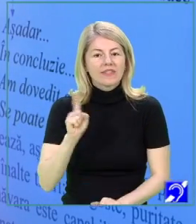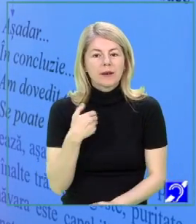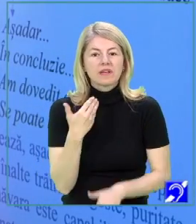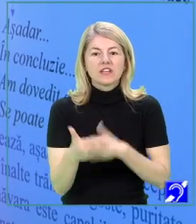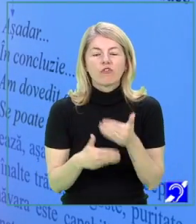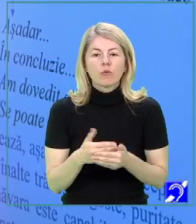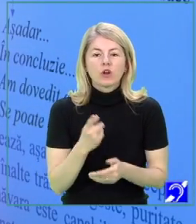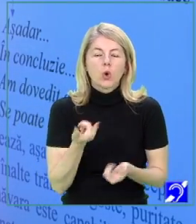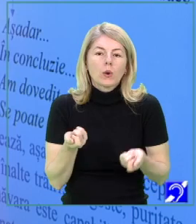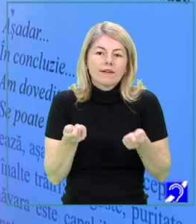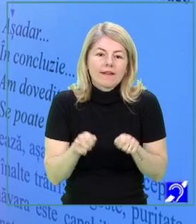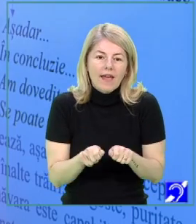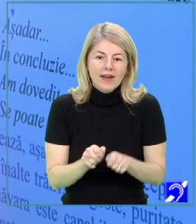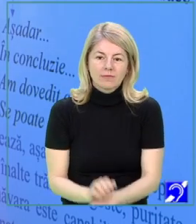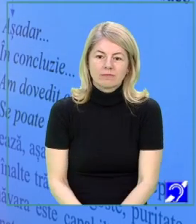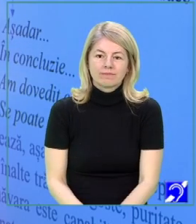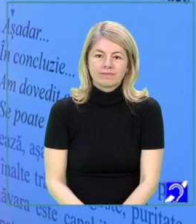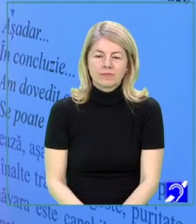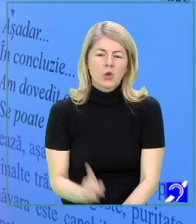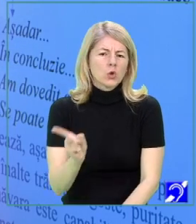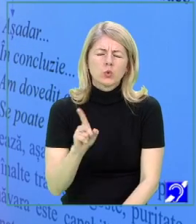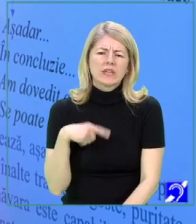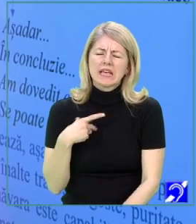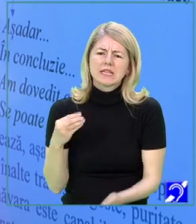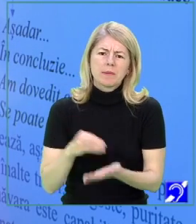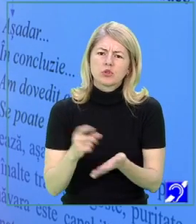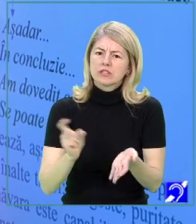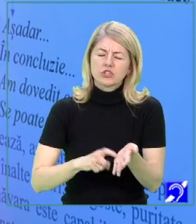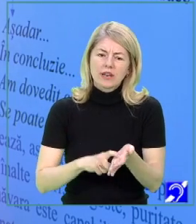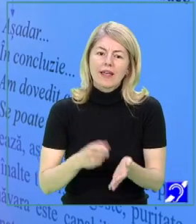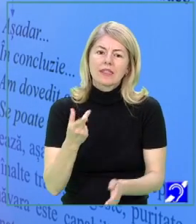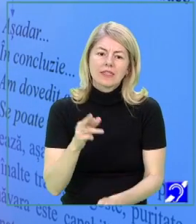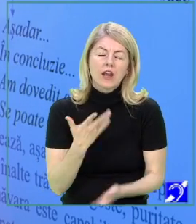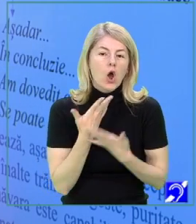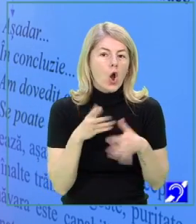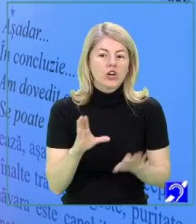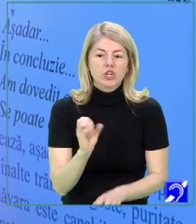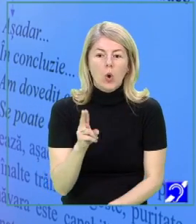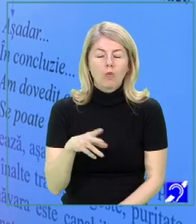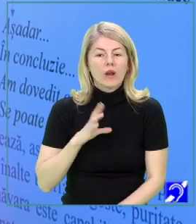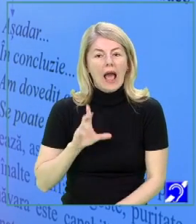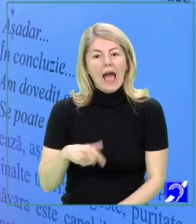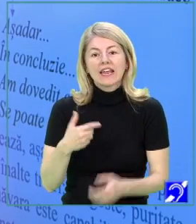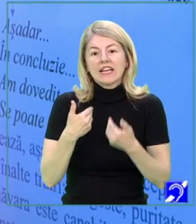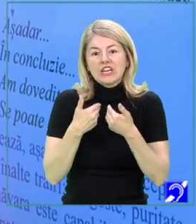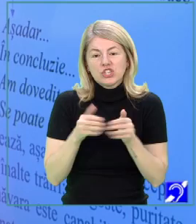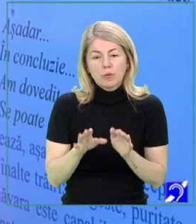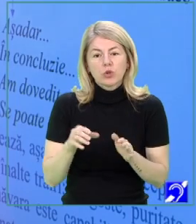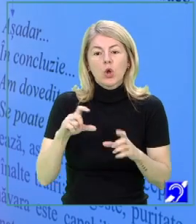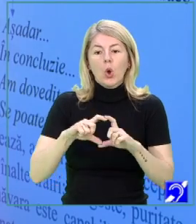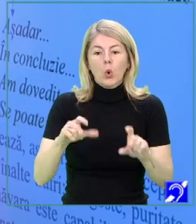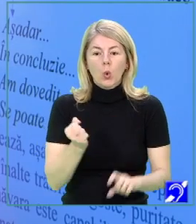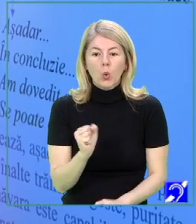formulați o încheiere. Sigur că nu este menționat în cerință acest aspect, dar orice compunere are introducere, cuprins și